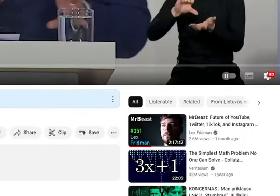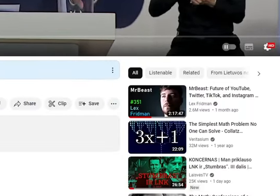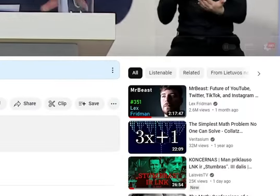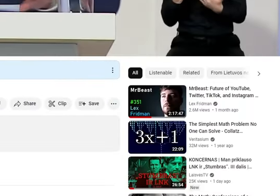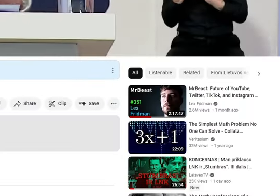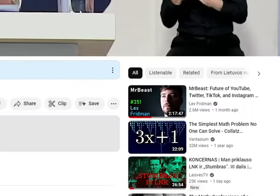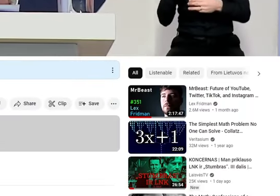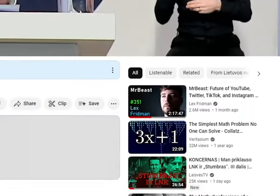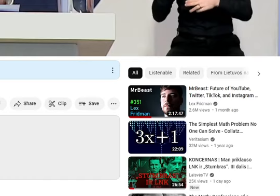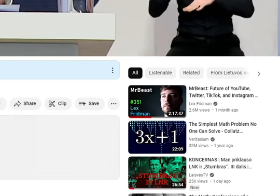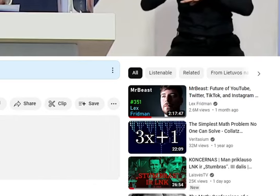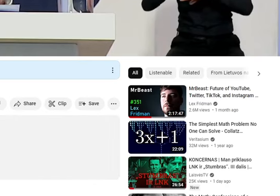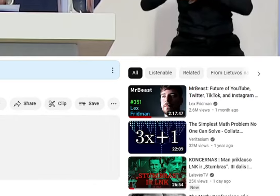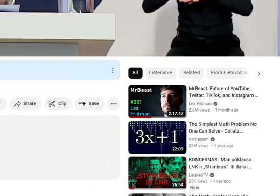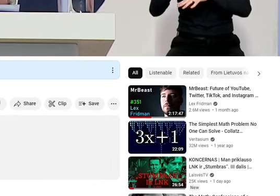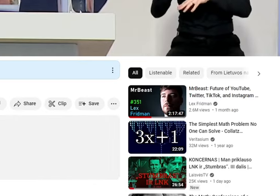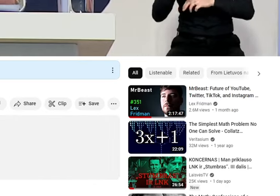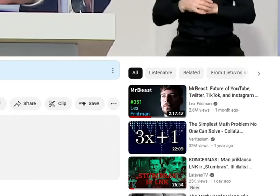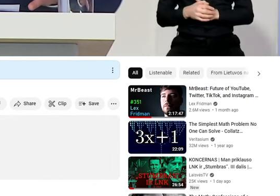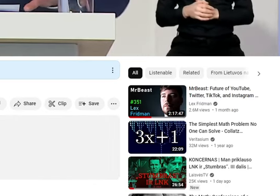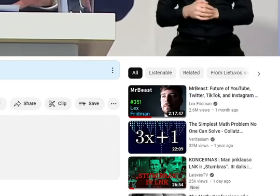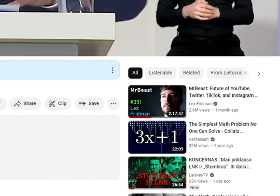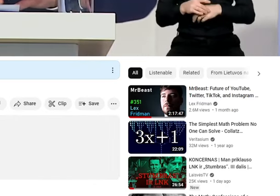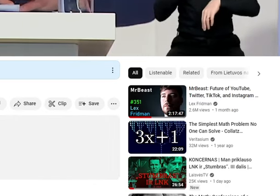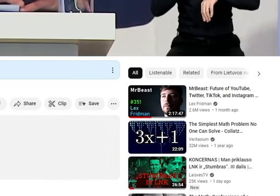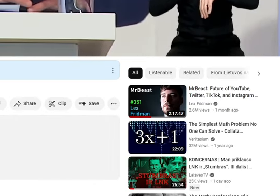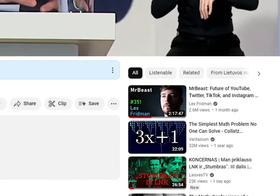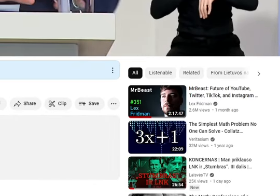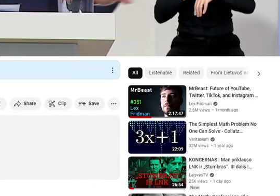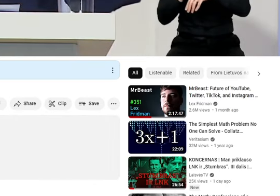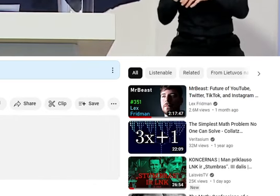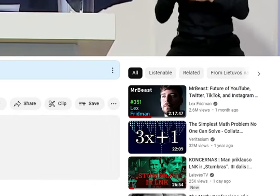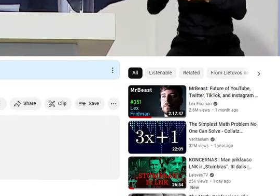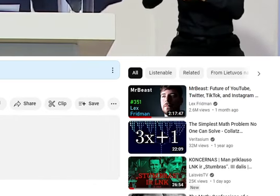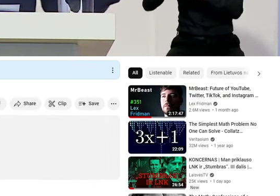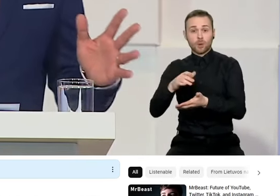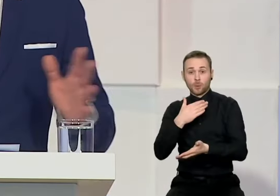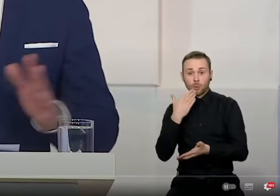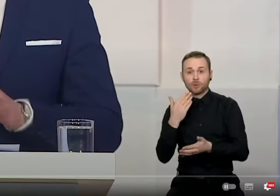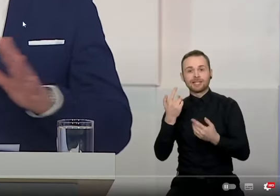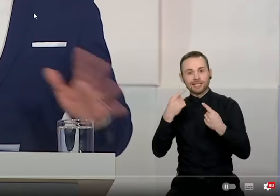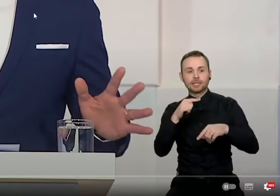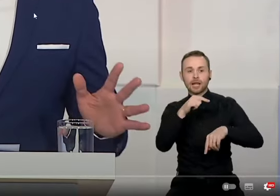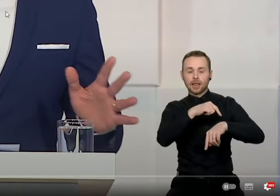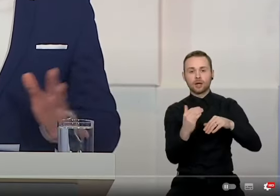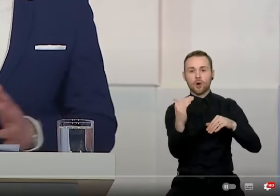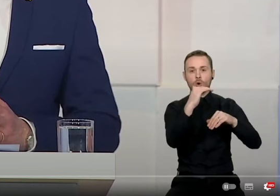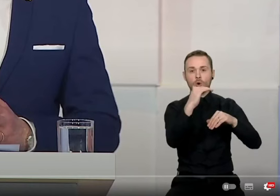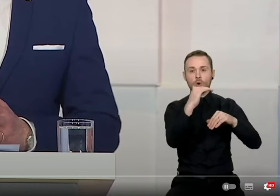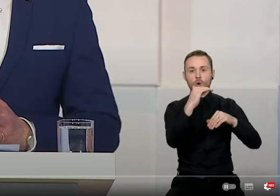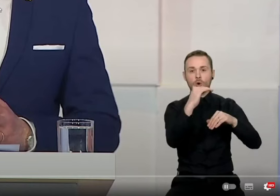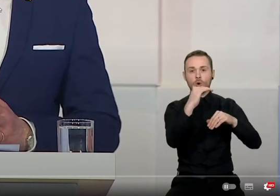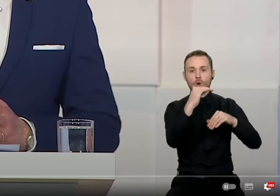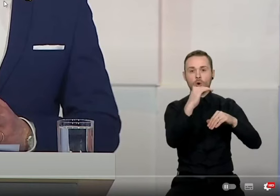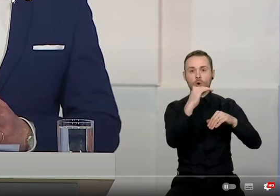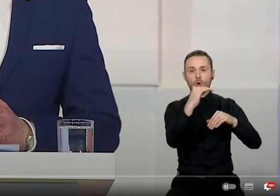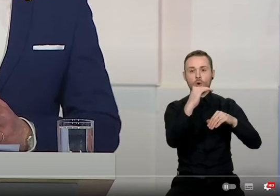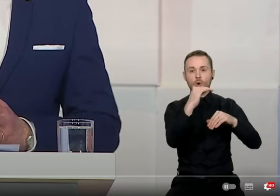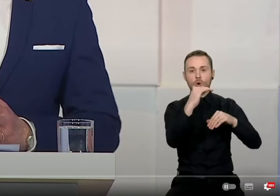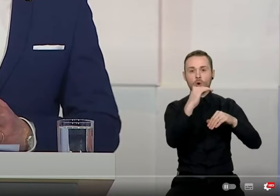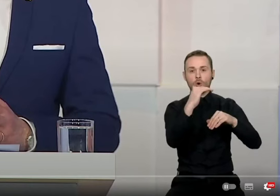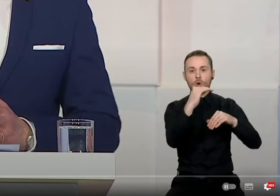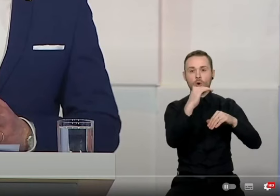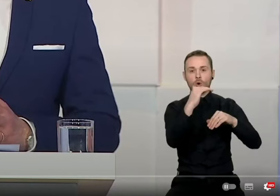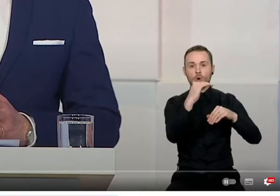lygos ir jam skirtas laidos laikas nekompensuojamas ir kitiems kandidatams yra nesuteikiamas. Gerai, kodėl čia